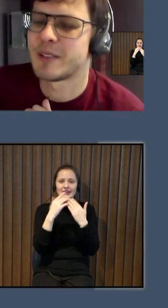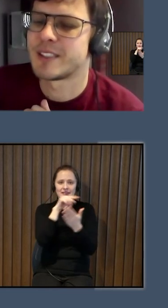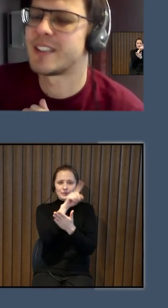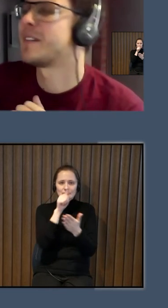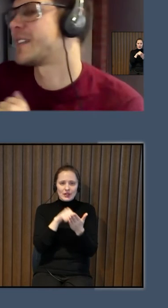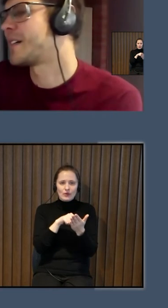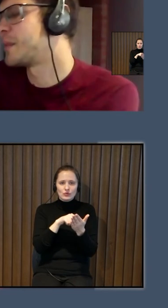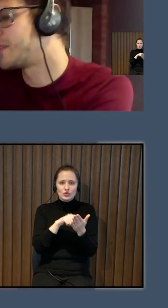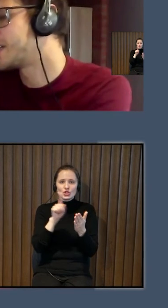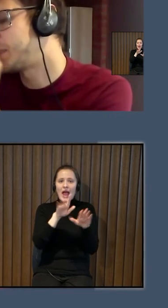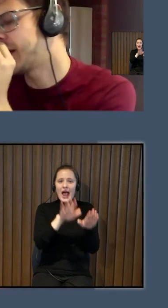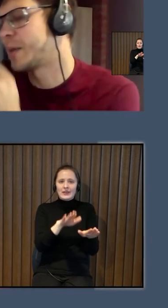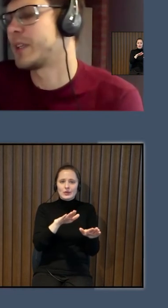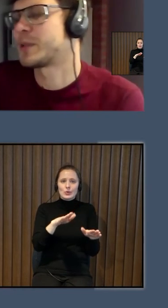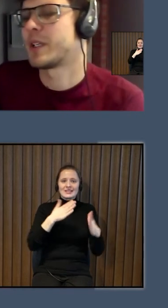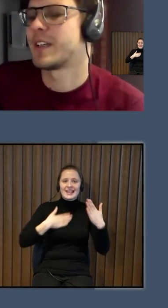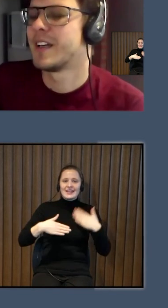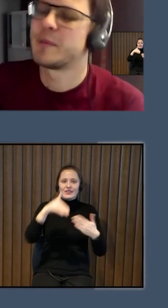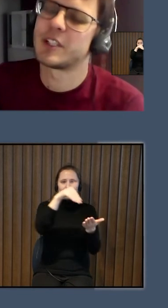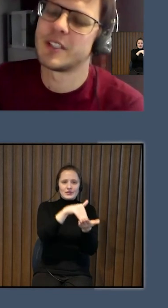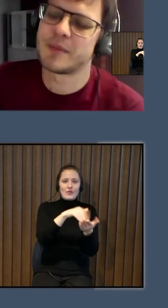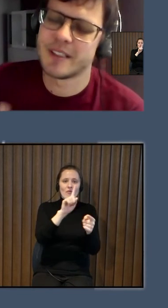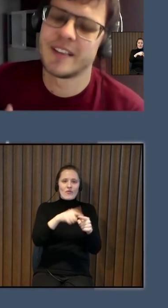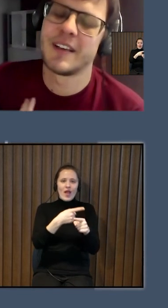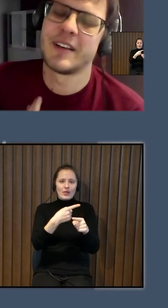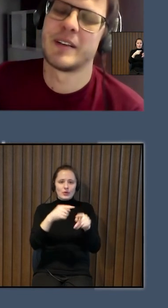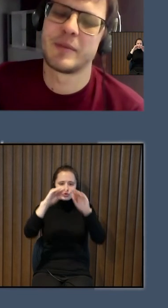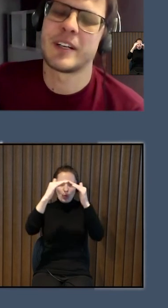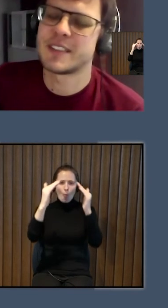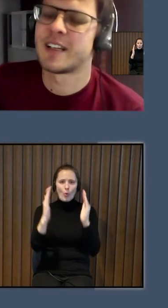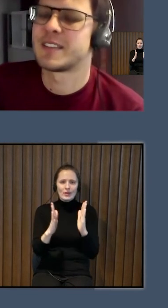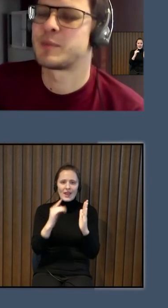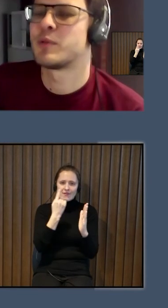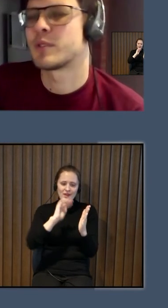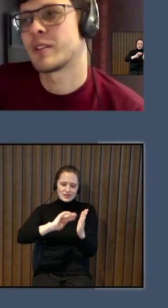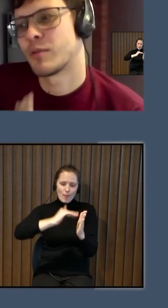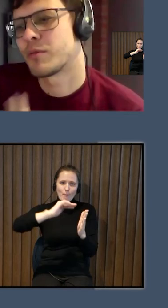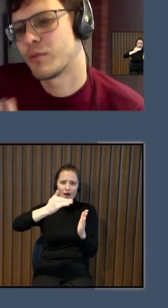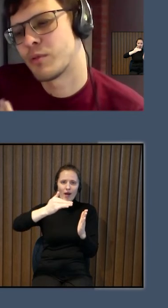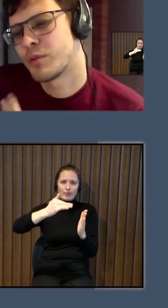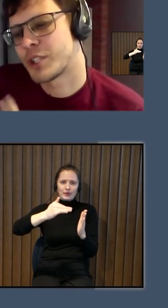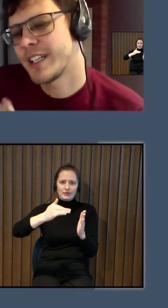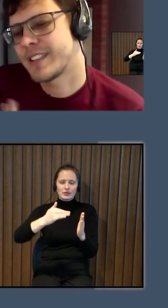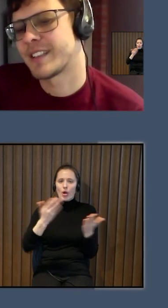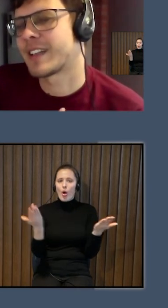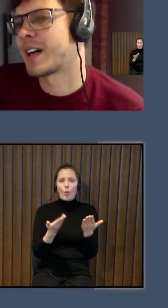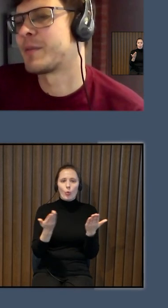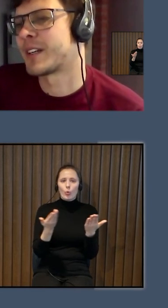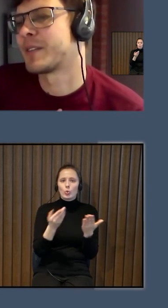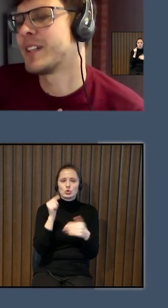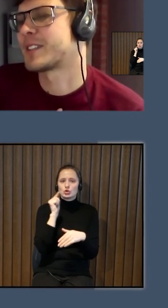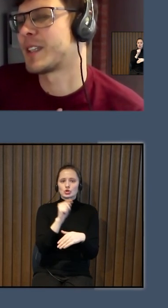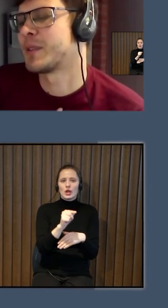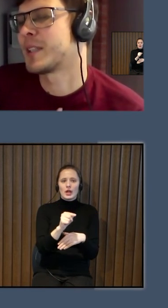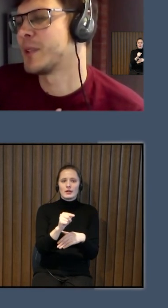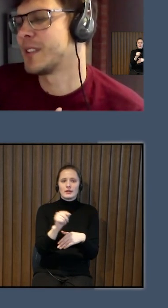novietots invalidu stālu vietā, viņam ir viens pakāpiens pie šiem vakcinācijas punkta, un kur šeit ir, tā kā